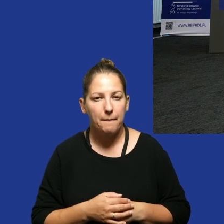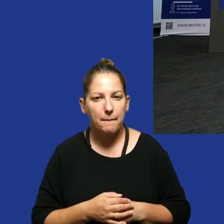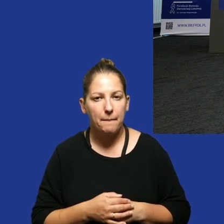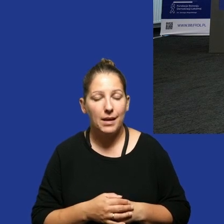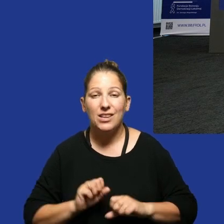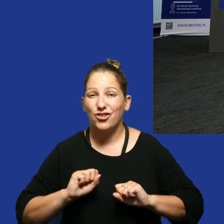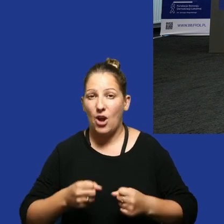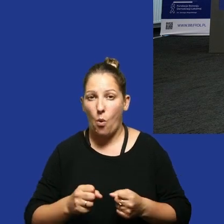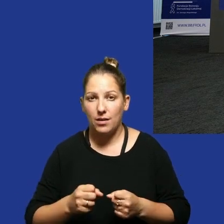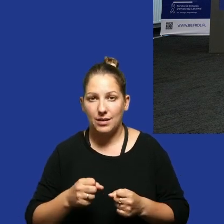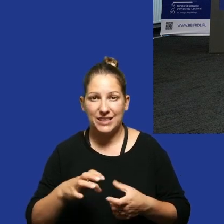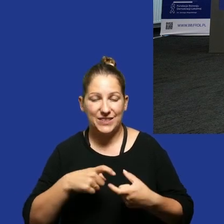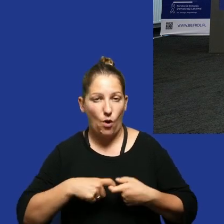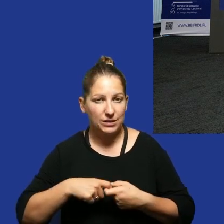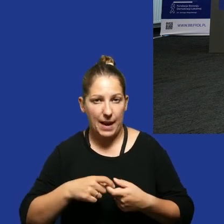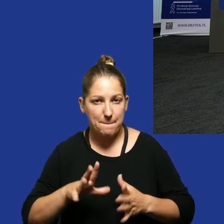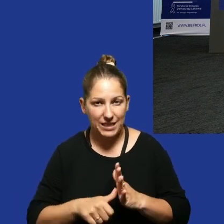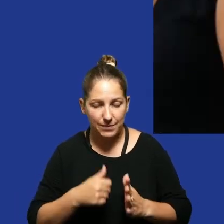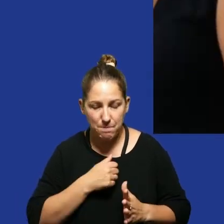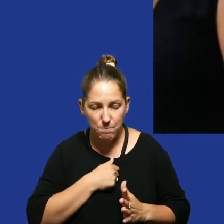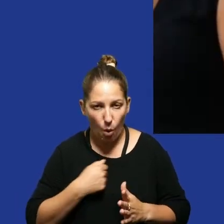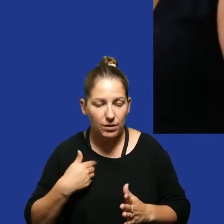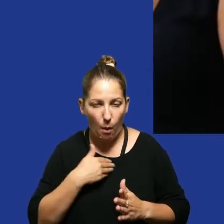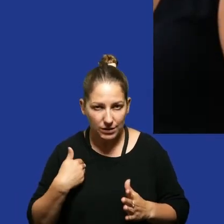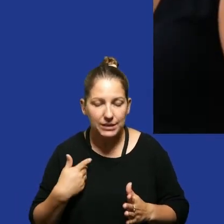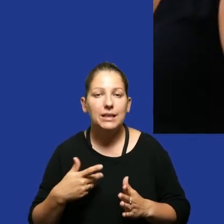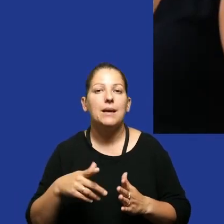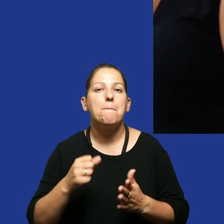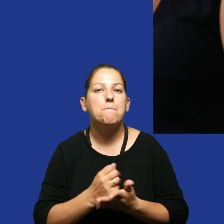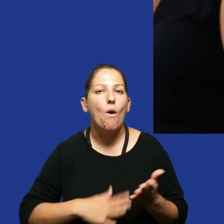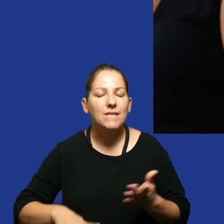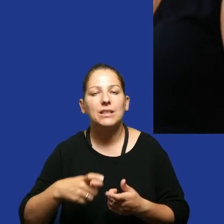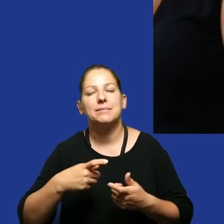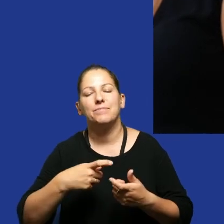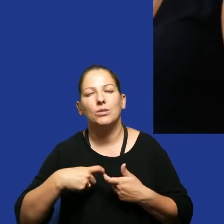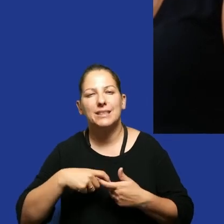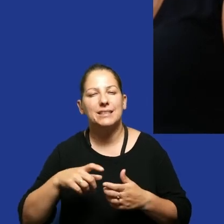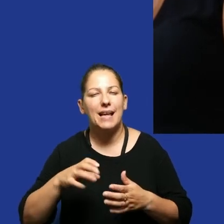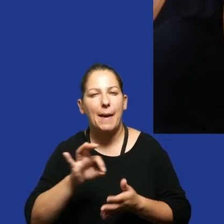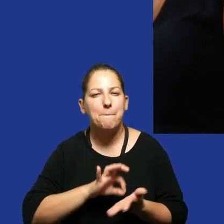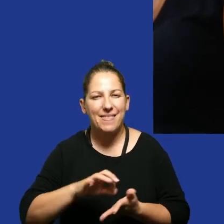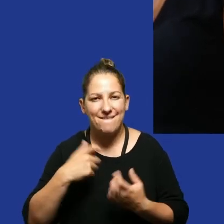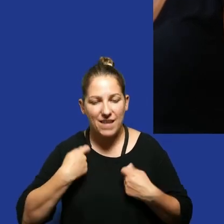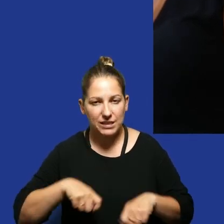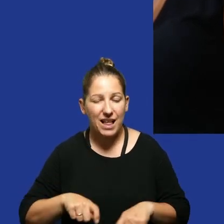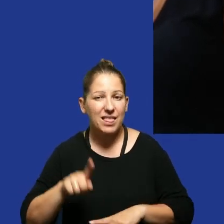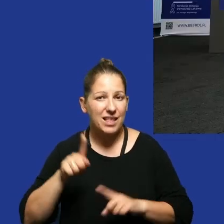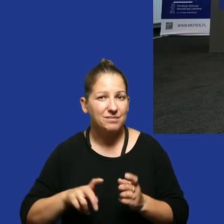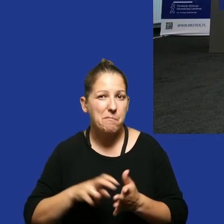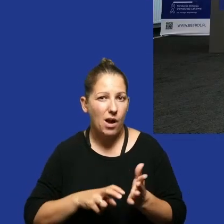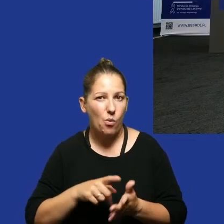Działacie w Związku Miast Polskich, Związku Powiatów, Związku Gmin Wiejskich i też nierzadko